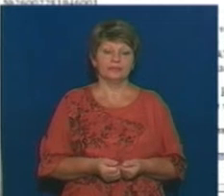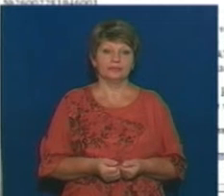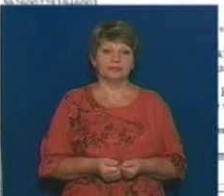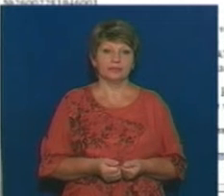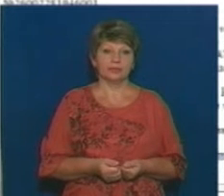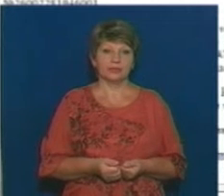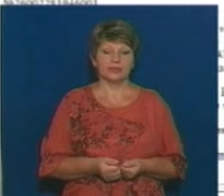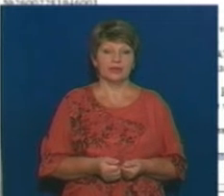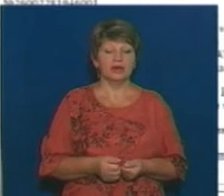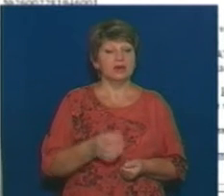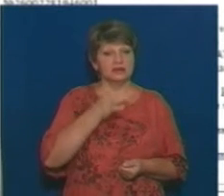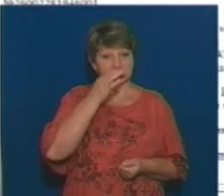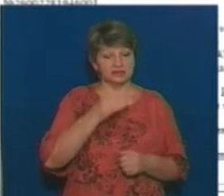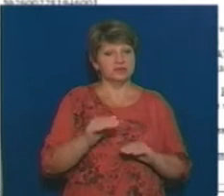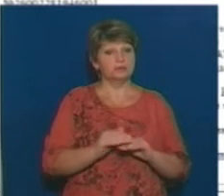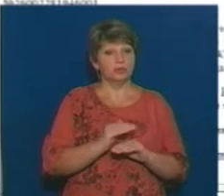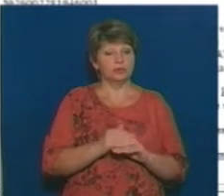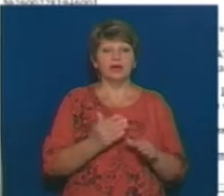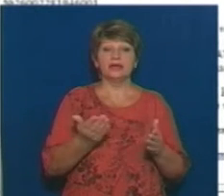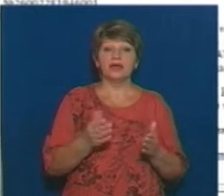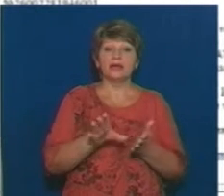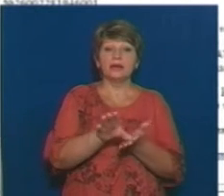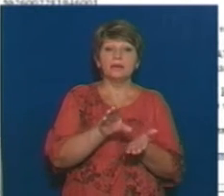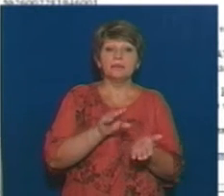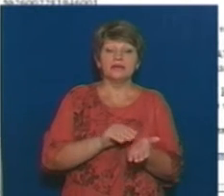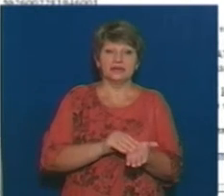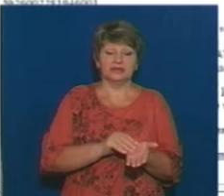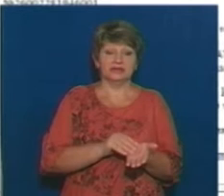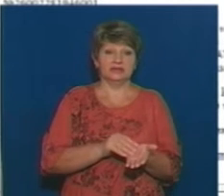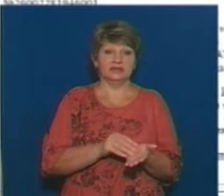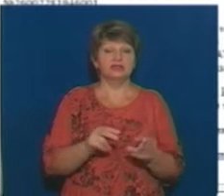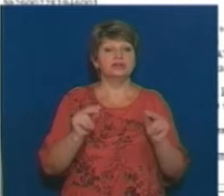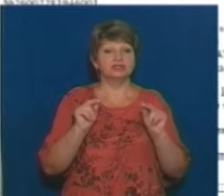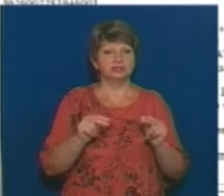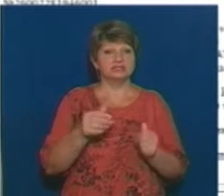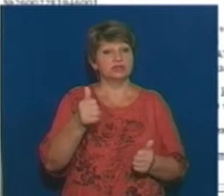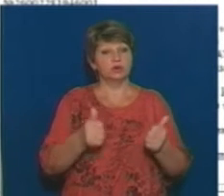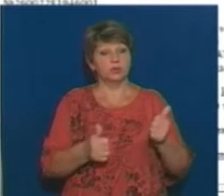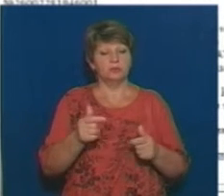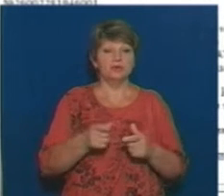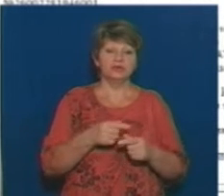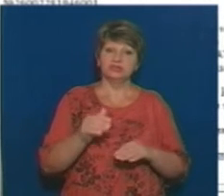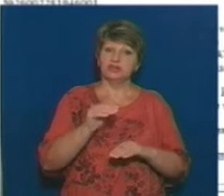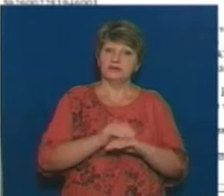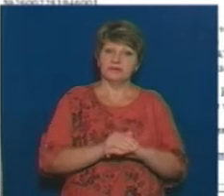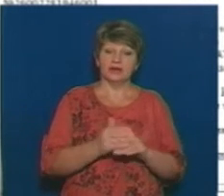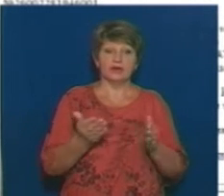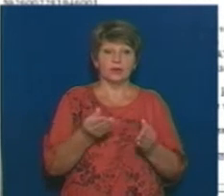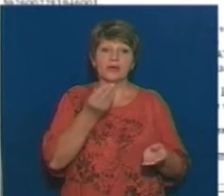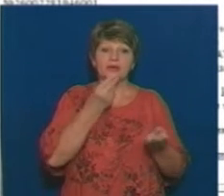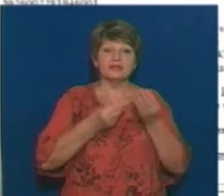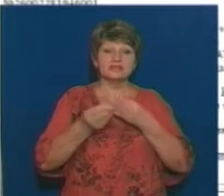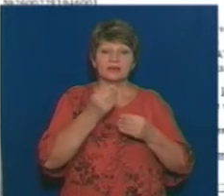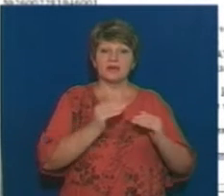ухвала. Артура, скажіть, будь ласка, які приклади недотримання принципів доброчесної конкуренції, чи то факт, можливо, якогось штучного